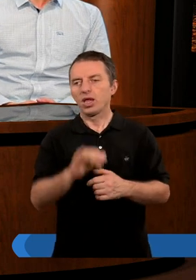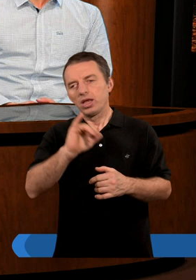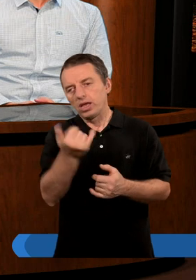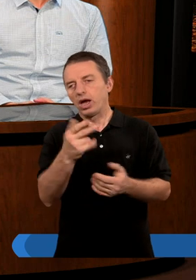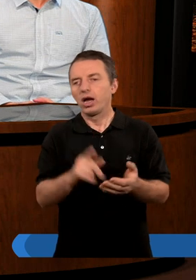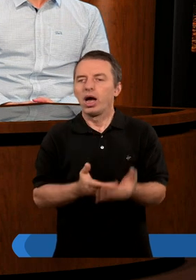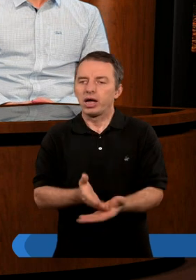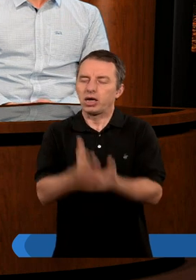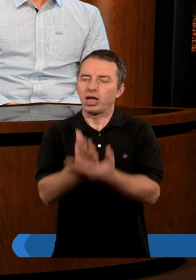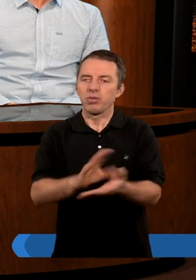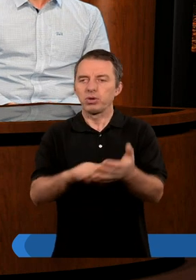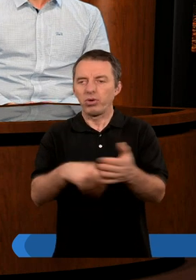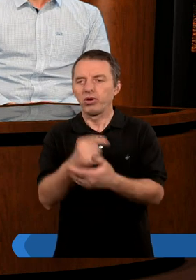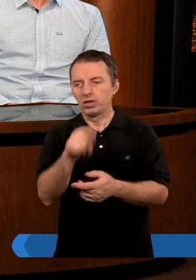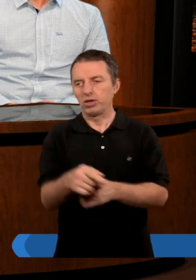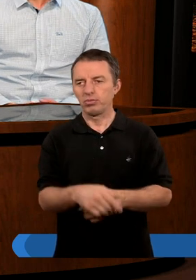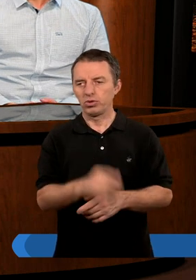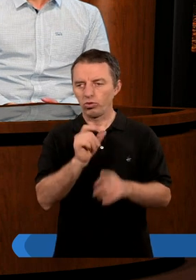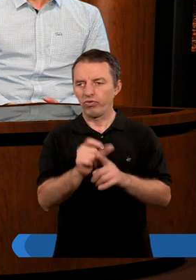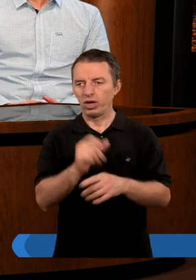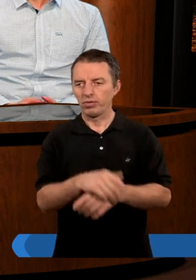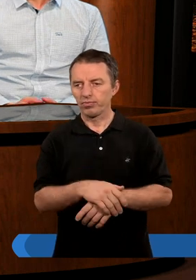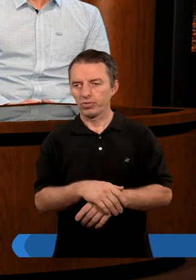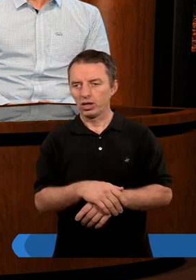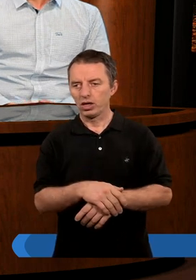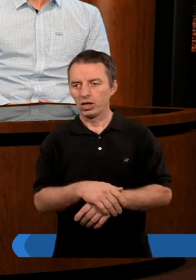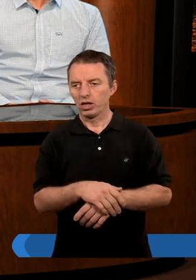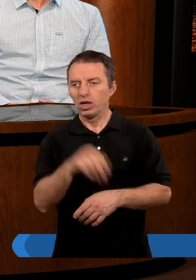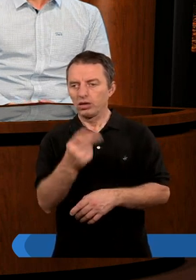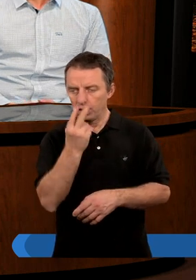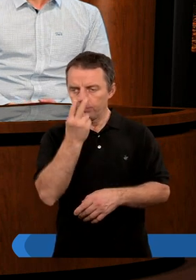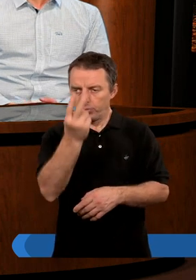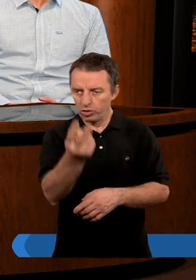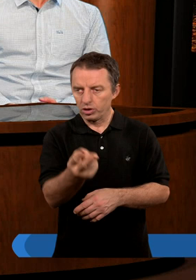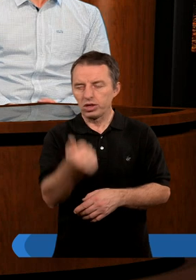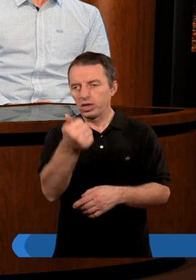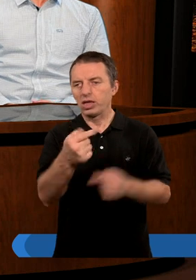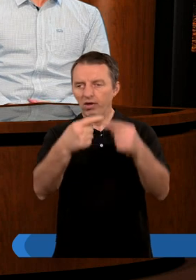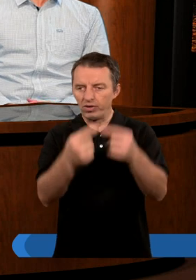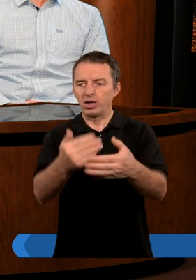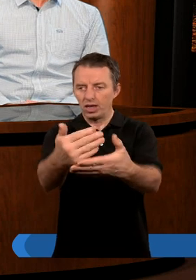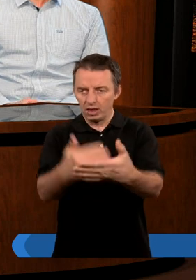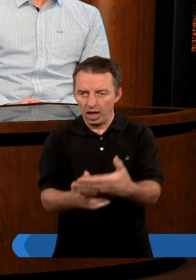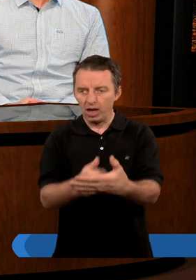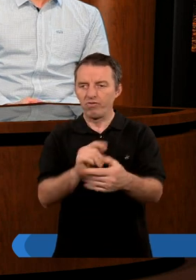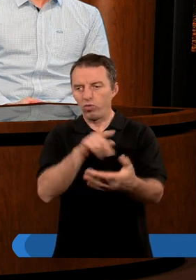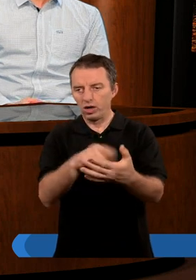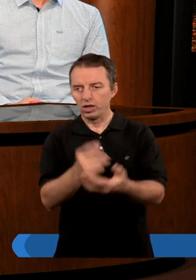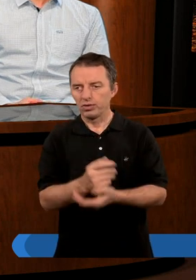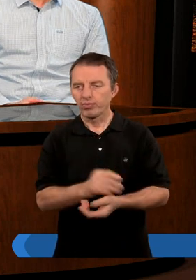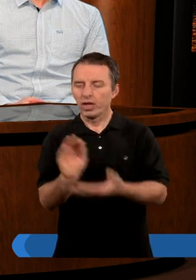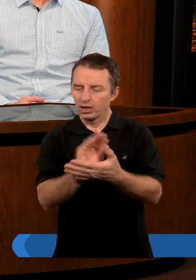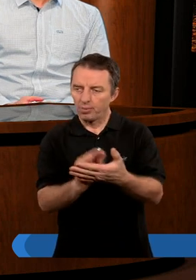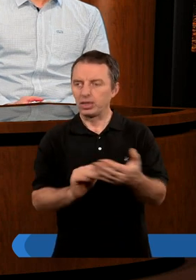Jakie rady nam daje Biblia w tej materii? No tutaj nawet, kiedy spojrzymy jeszcze o jeden werset dalej tylko i wyłącznie,